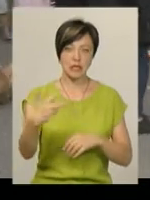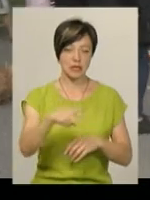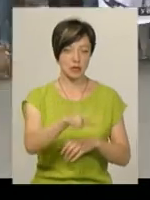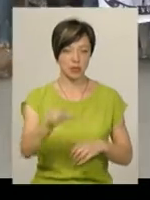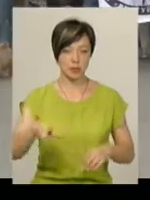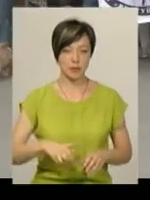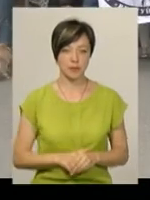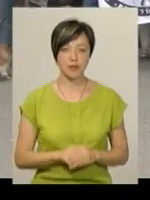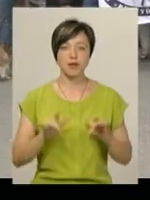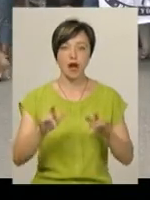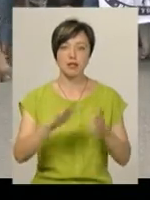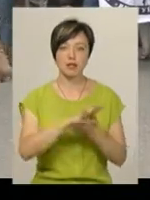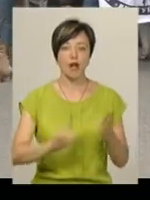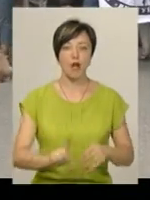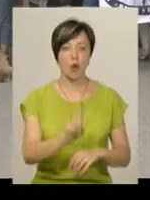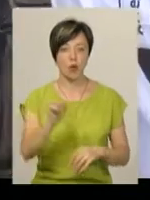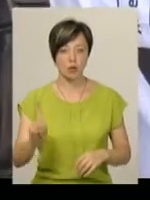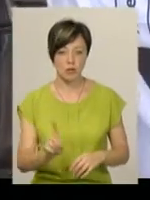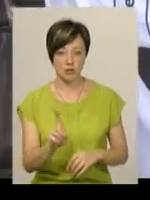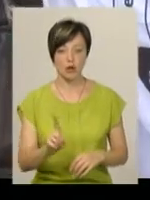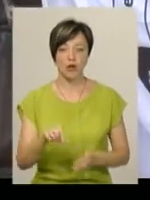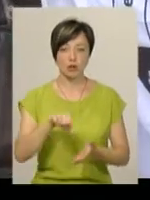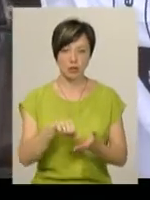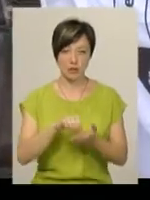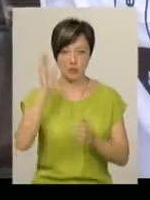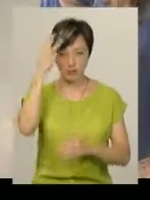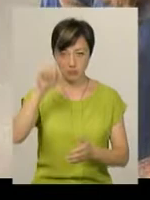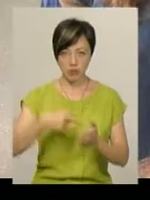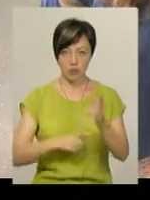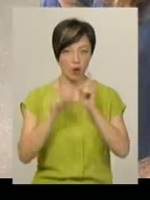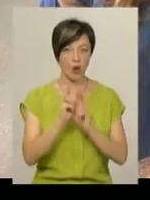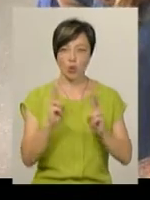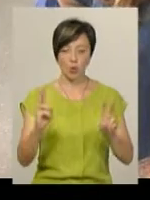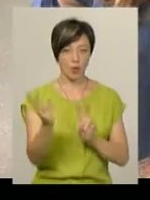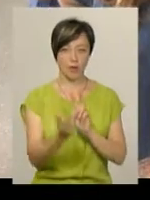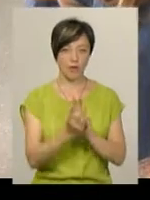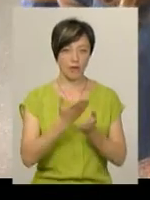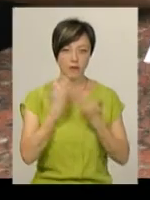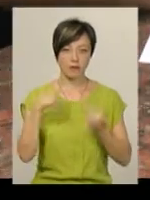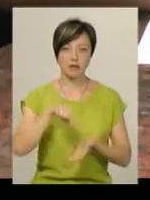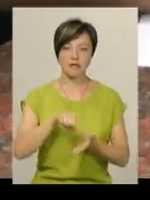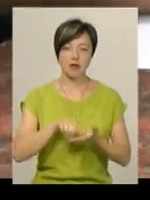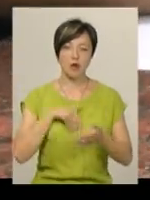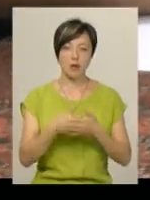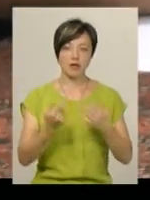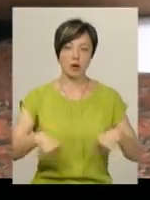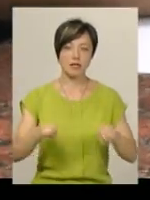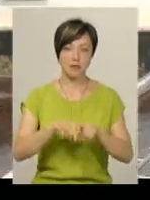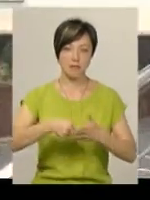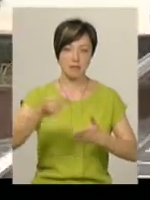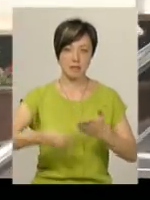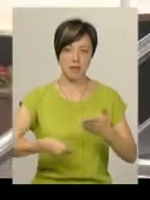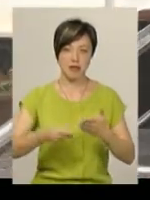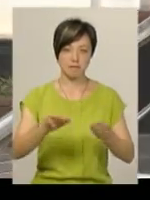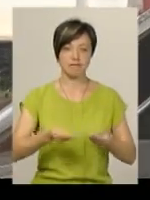людей. Акція тривала годину. За цей час до її учасників з Хмельницької міської ради ніхто не вийшов. Представники громадських організацій підписали